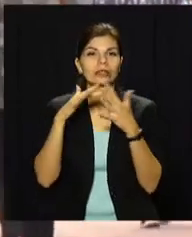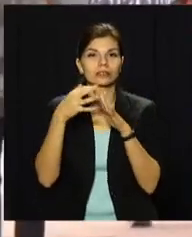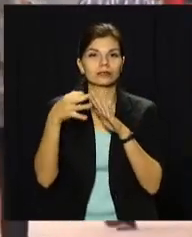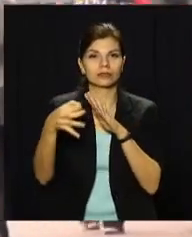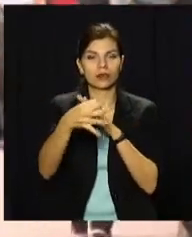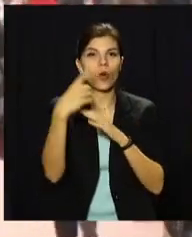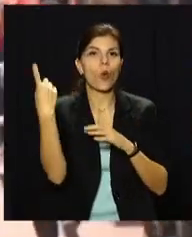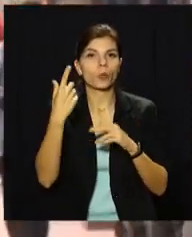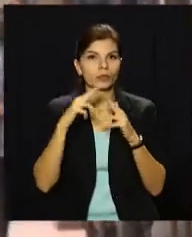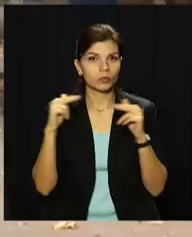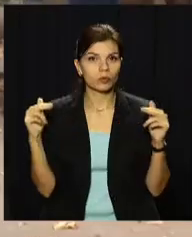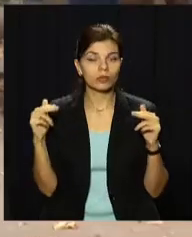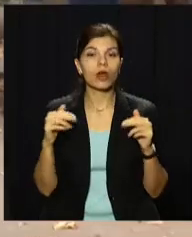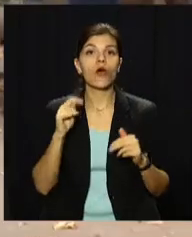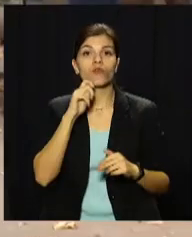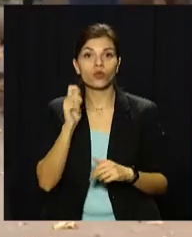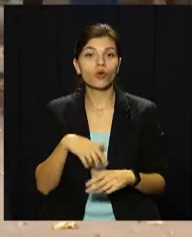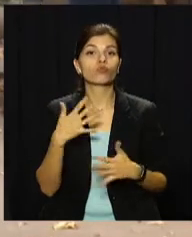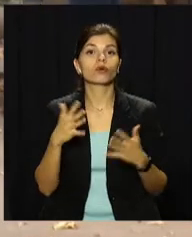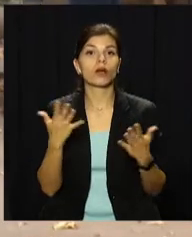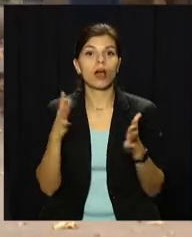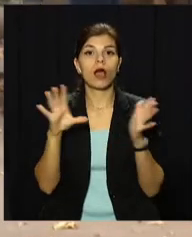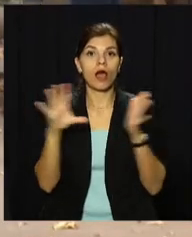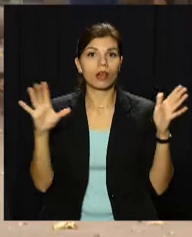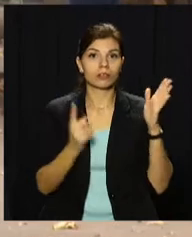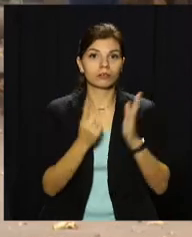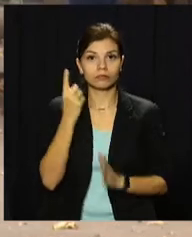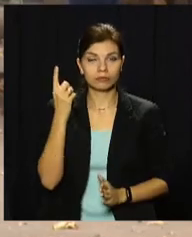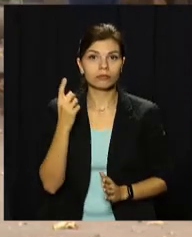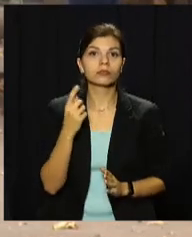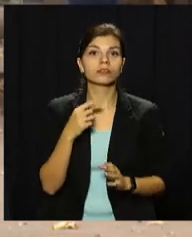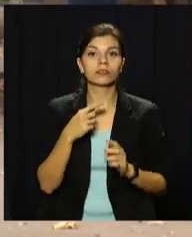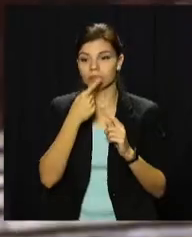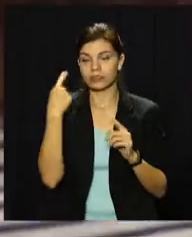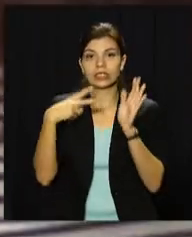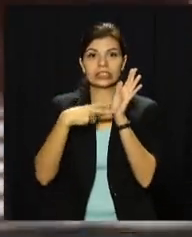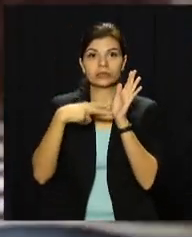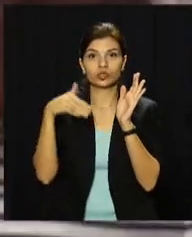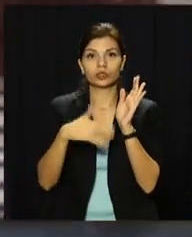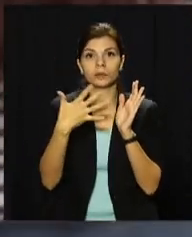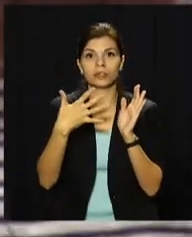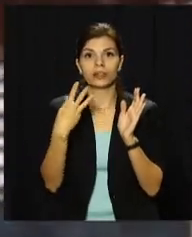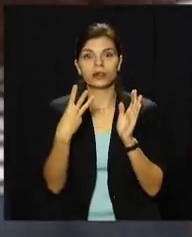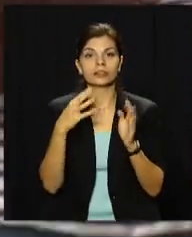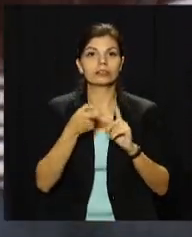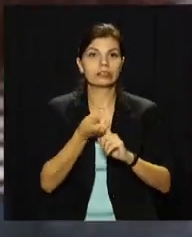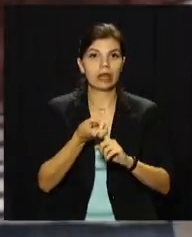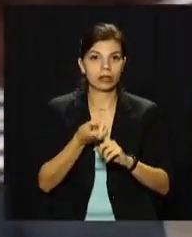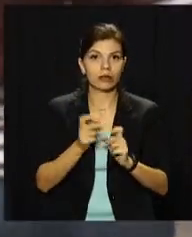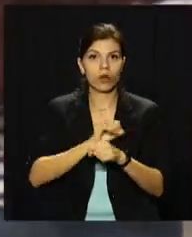районів області. А в Україні вкотре антирекорд. За попередню добу 7 тисяч 53 заражених.